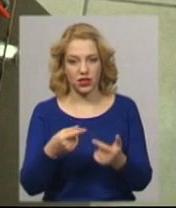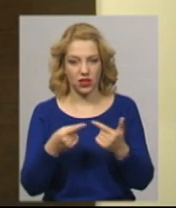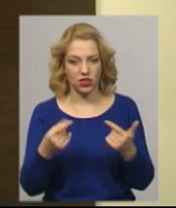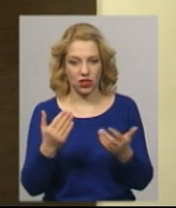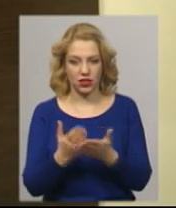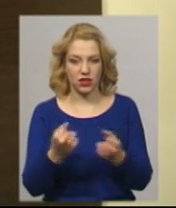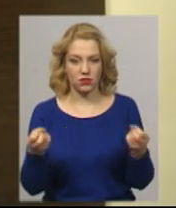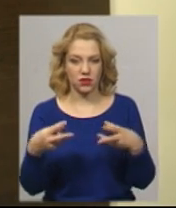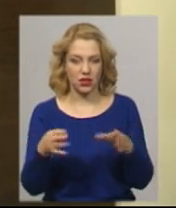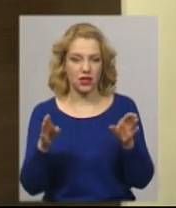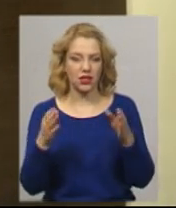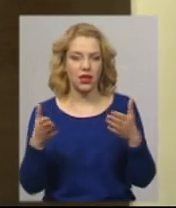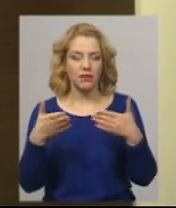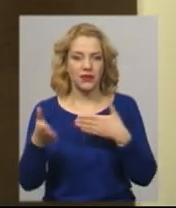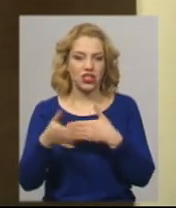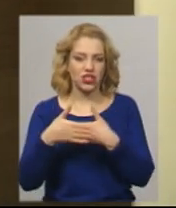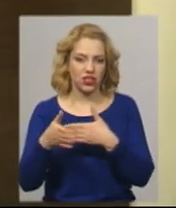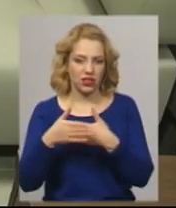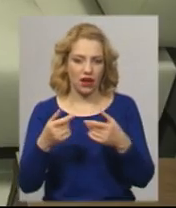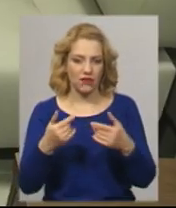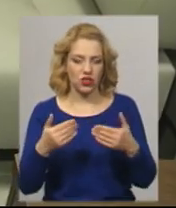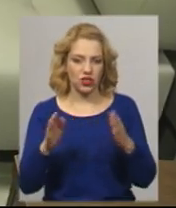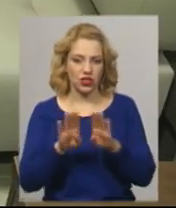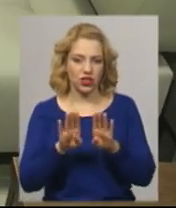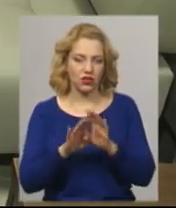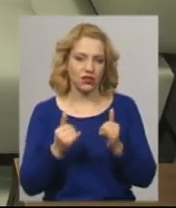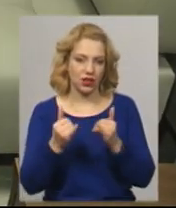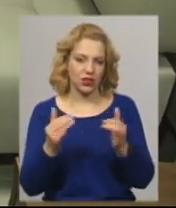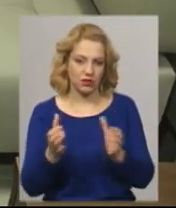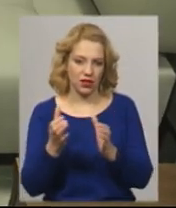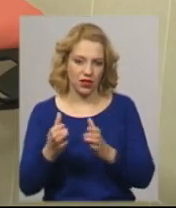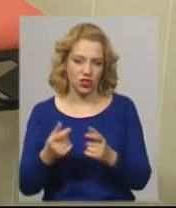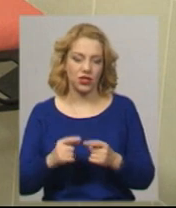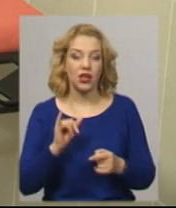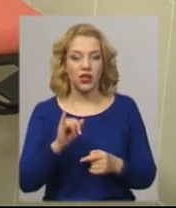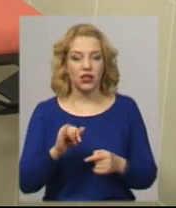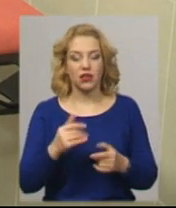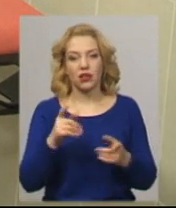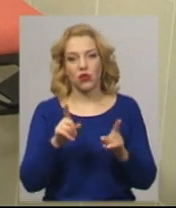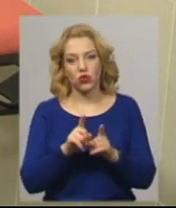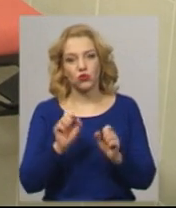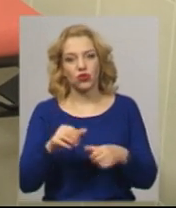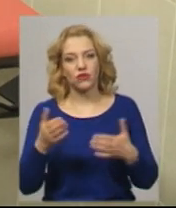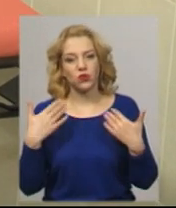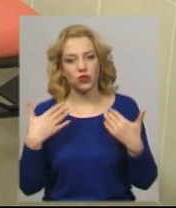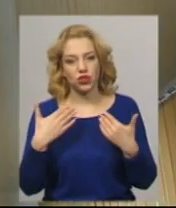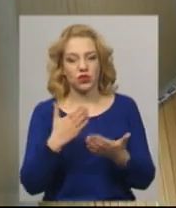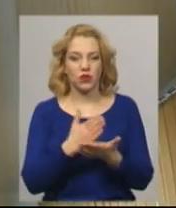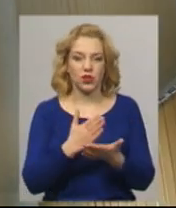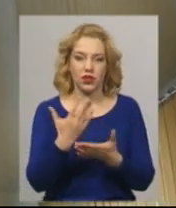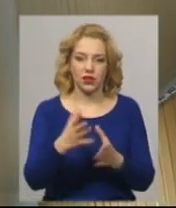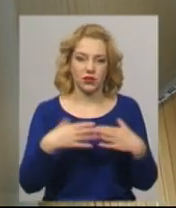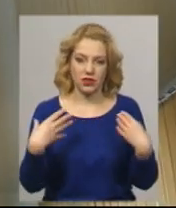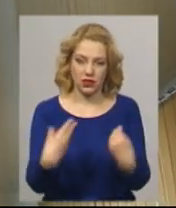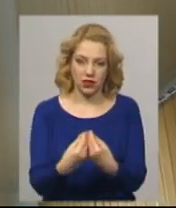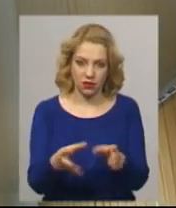скриньки схову та цілодобове підключення до інтернету. Окрім учасників АТО ОС, у залі відпочинку можуть перебувати і члени їх